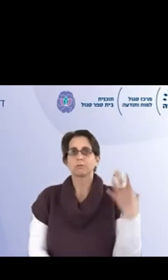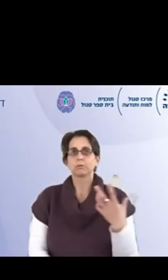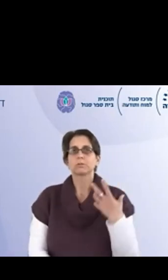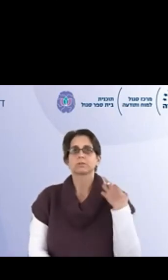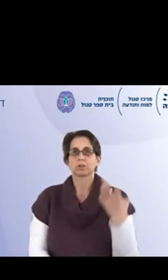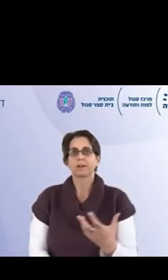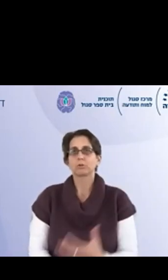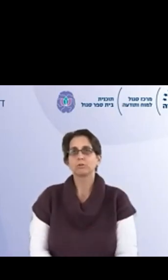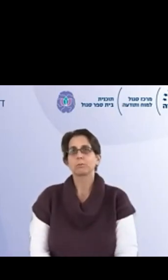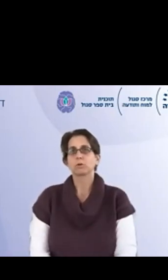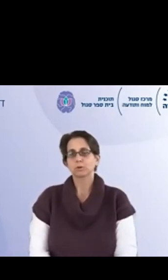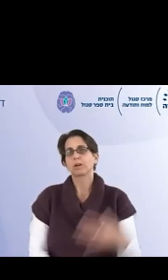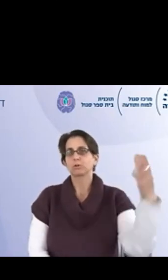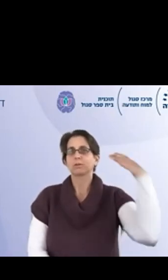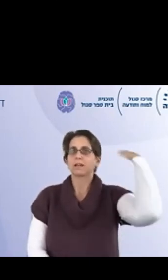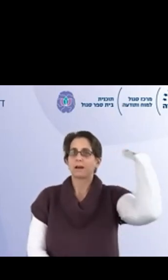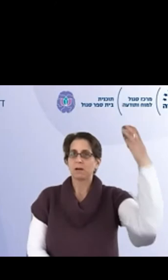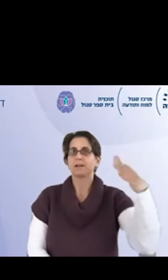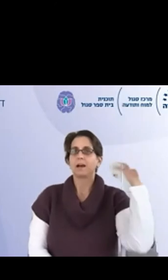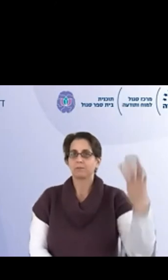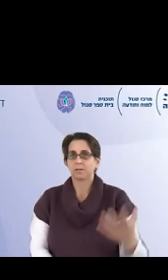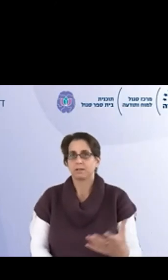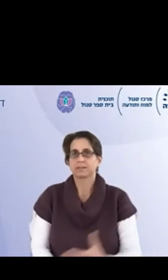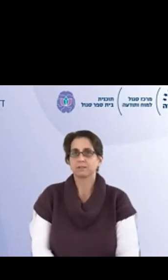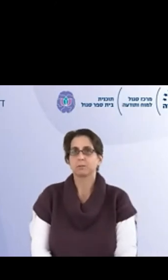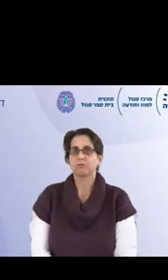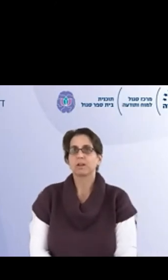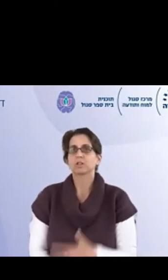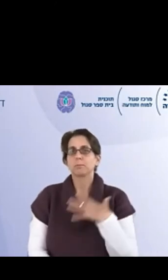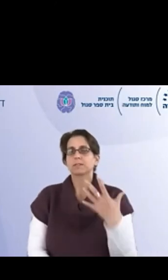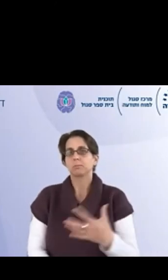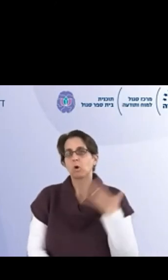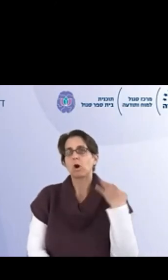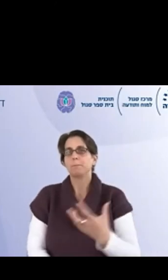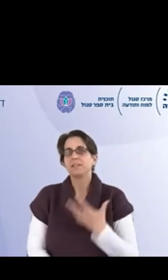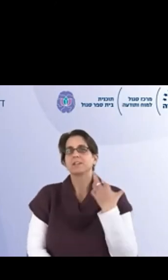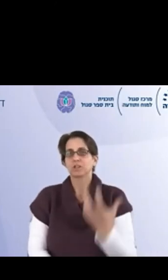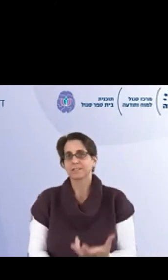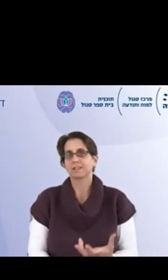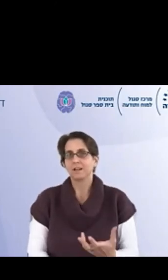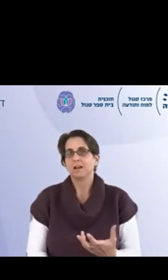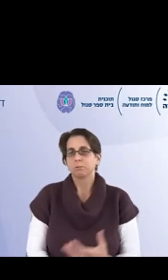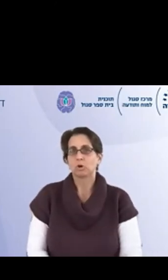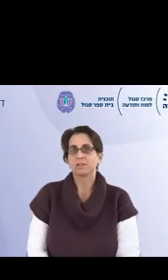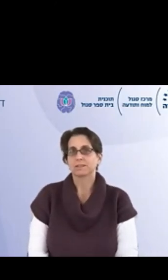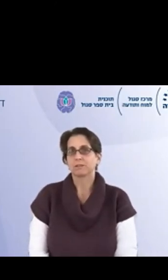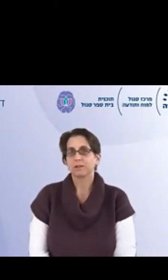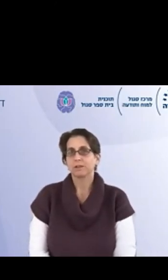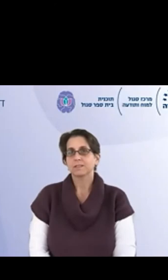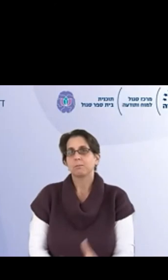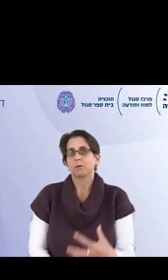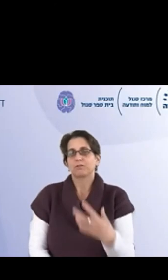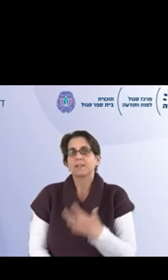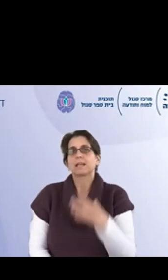צריך מחויבות של הארגון, והמחויבות של הארגון מתחילה מההנהלה ומהצוות המוביל, שהם בעצם הכוח המניע של זה בתוך בית